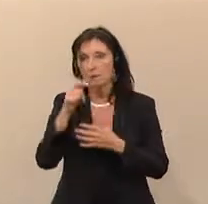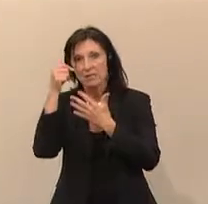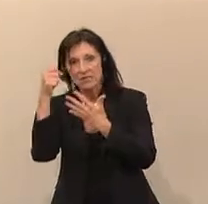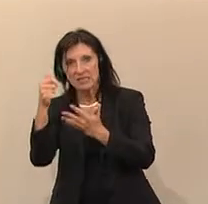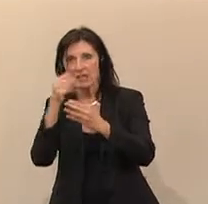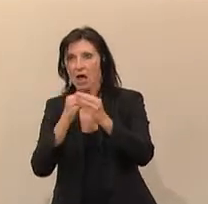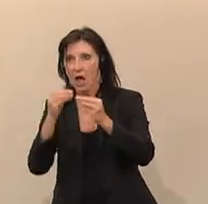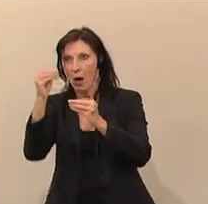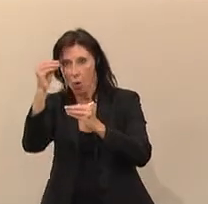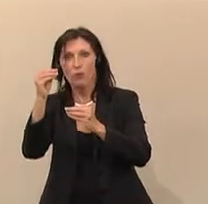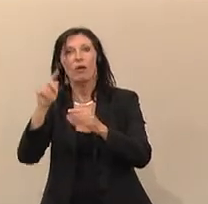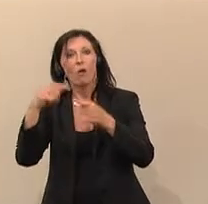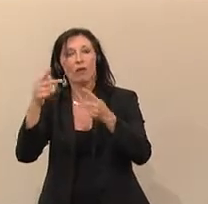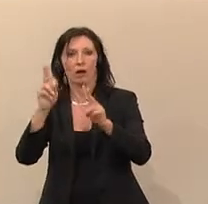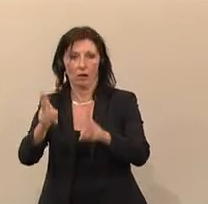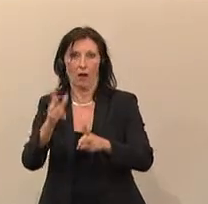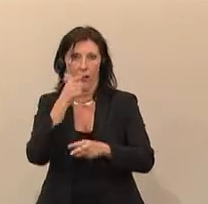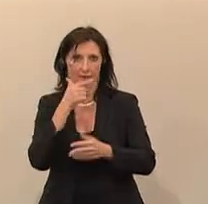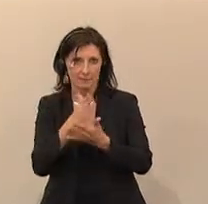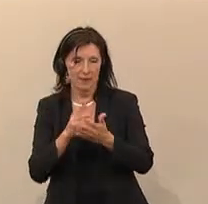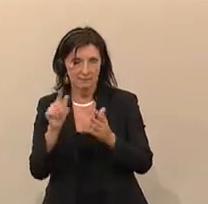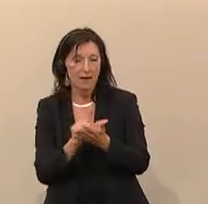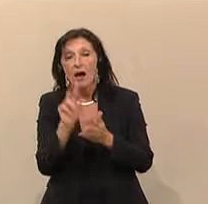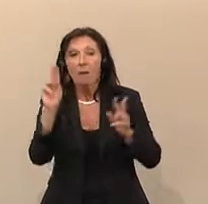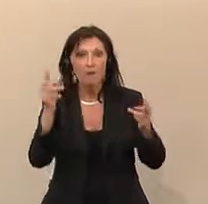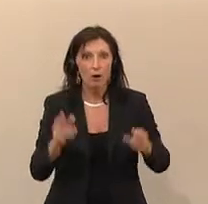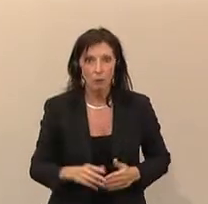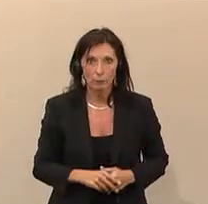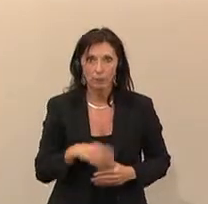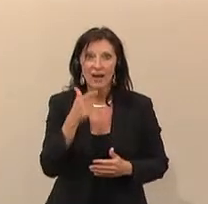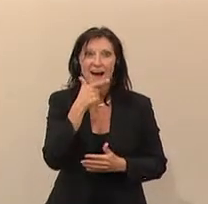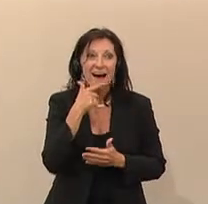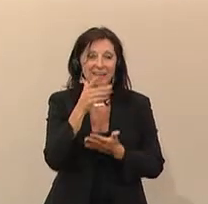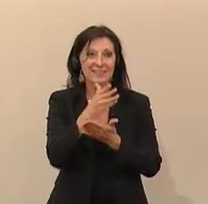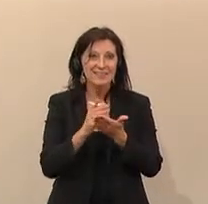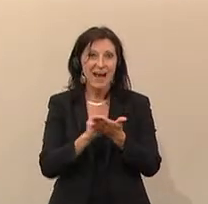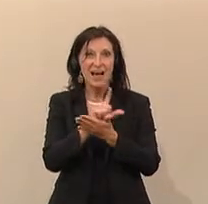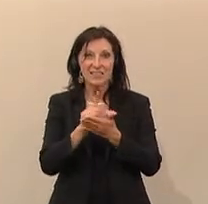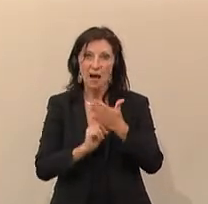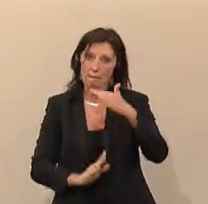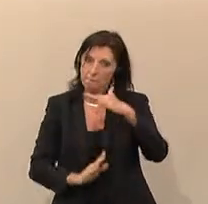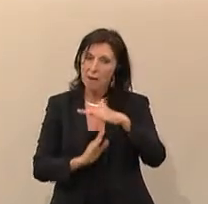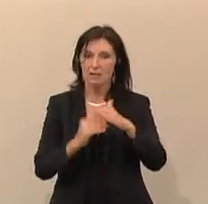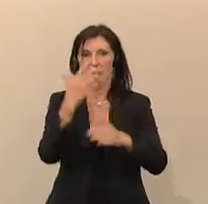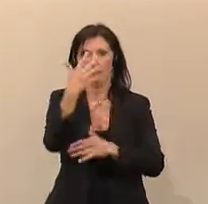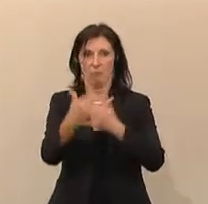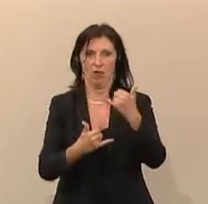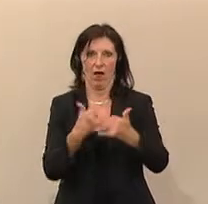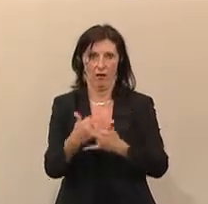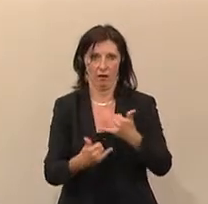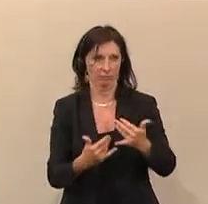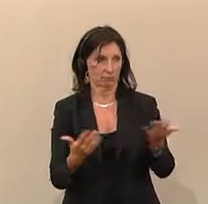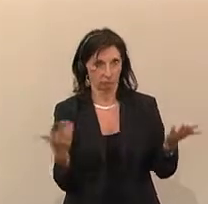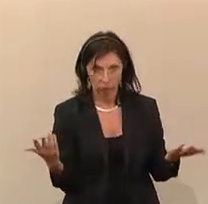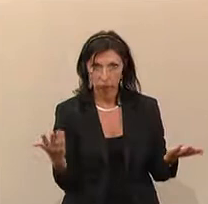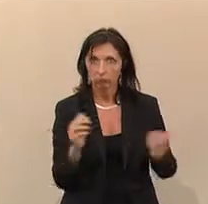Warum tun wir das? Die Altersteilzeit ist auf fünf Jahre begrenzt. Wenn nun also der